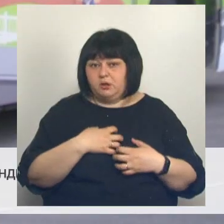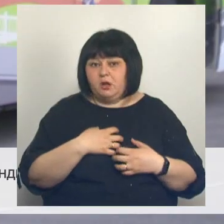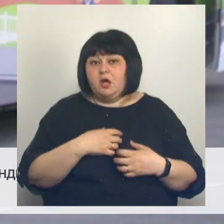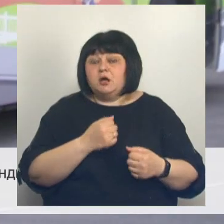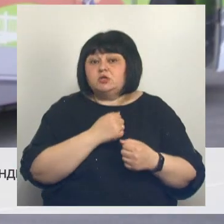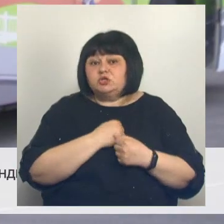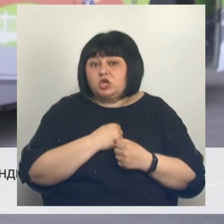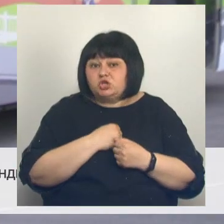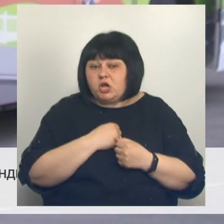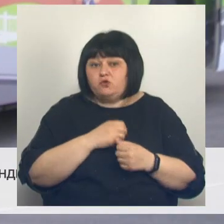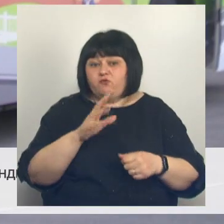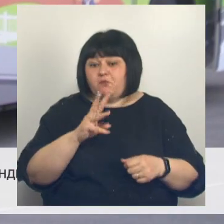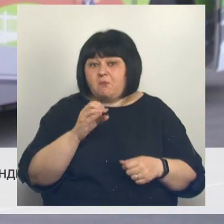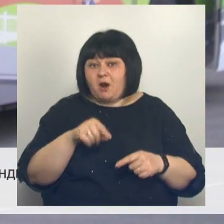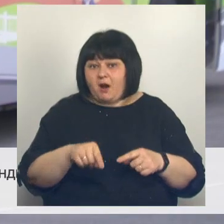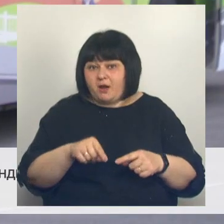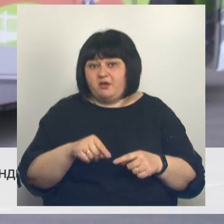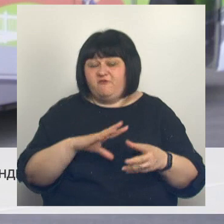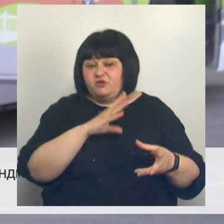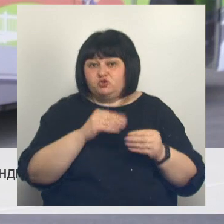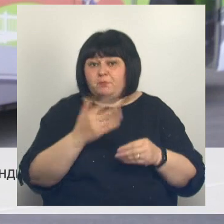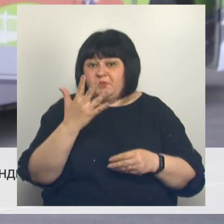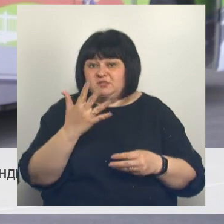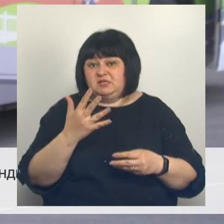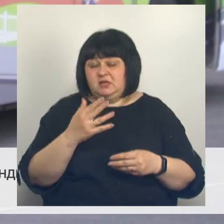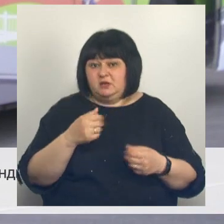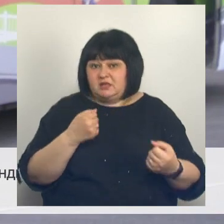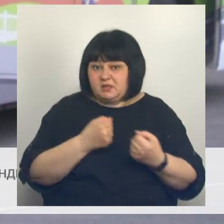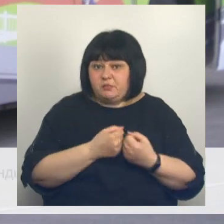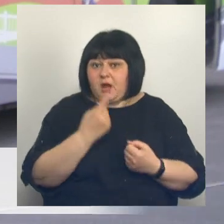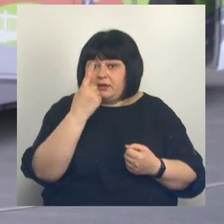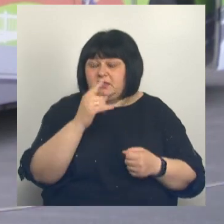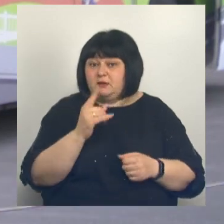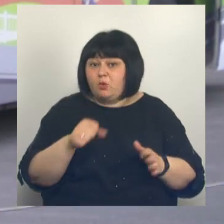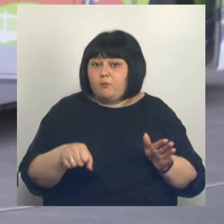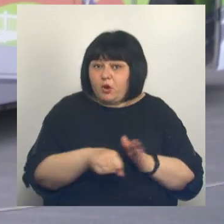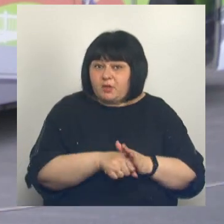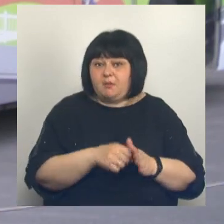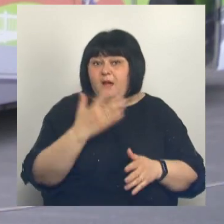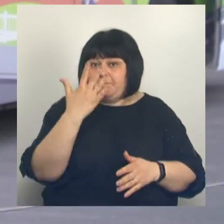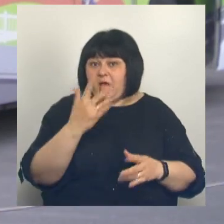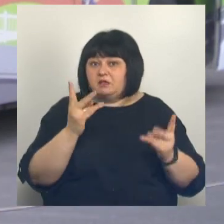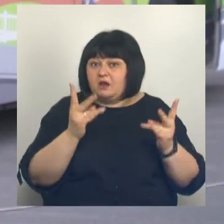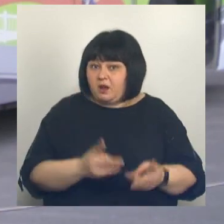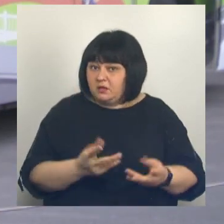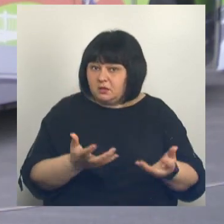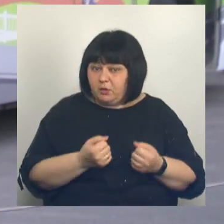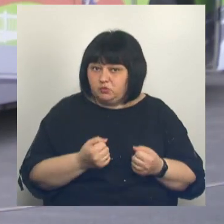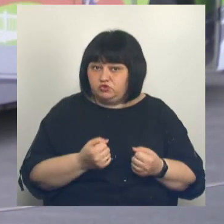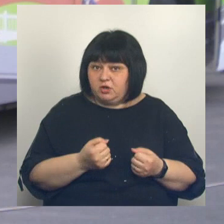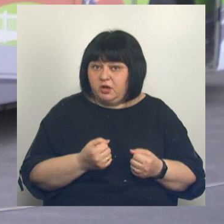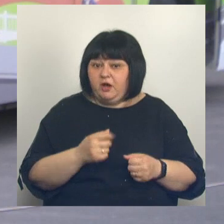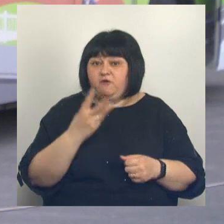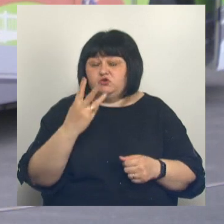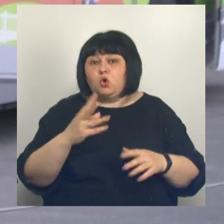уже в мае текущего года в результате пяти ДТП один ребенок погиб и пять получили ранения. При этом в